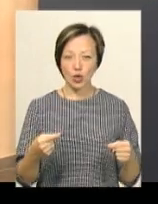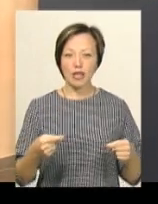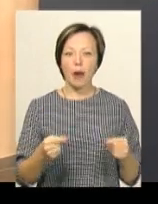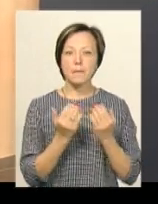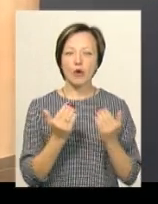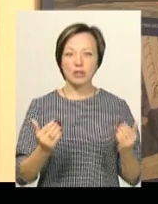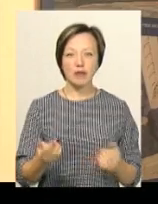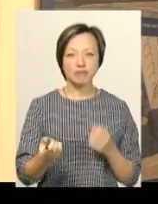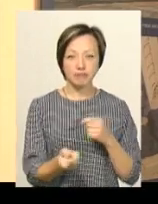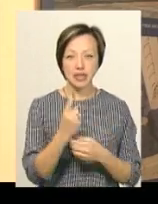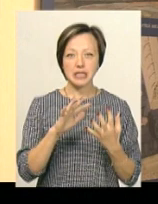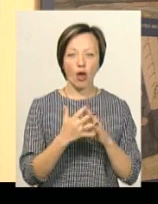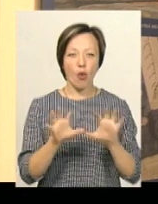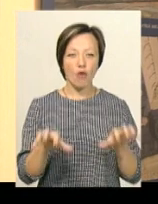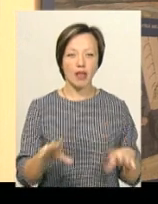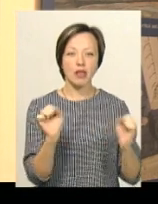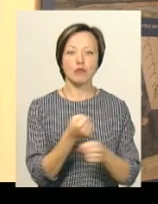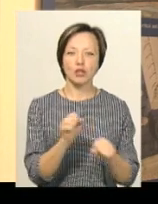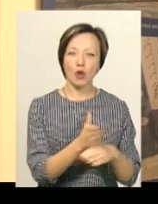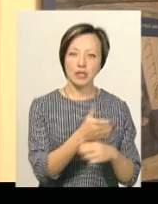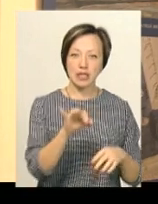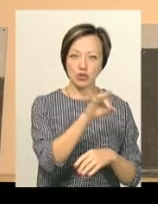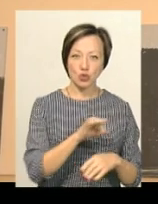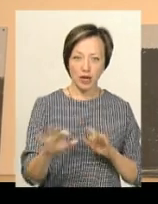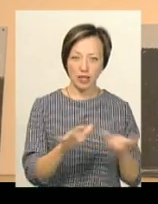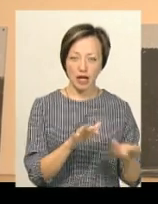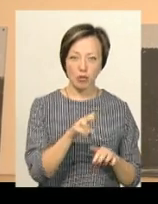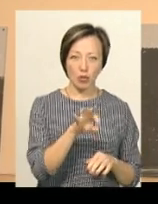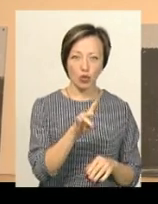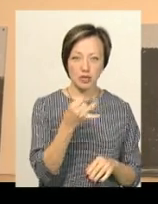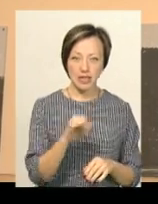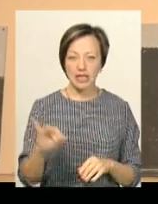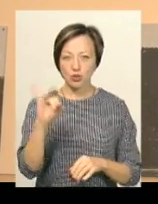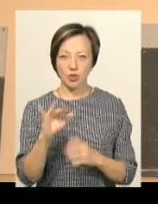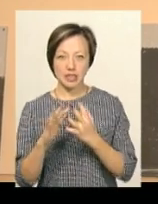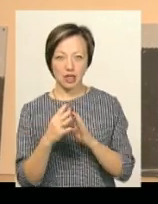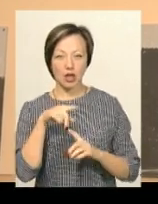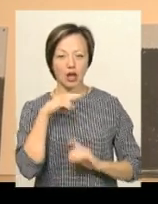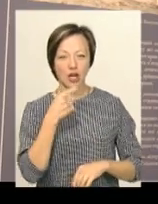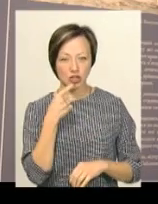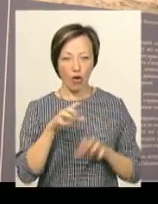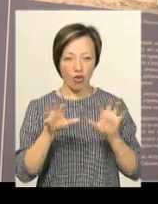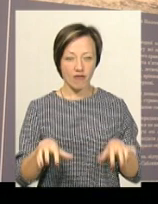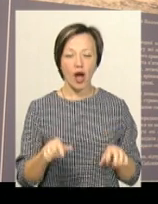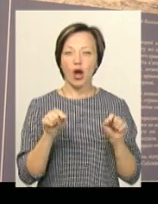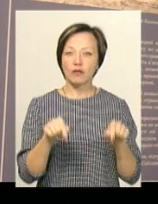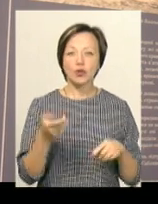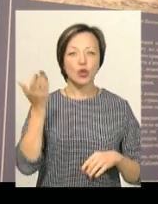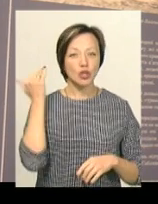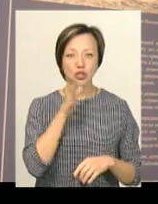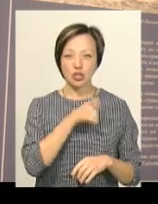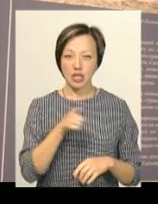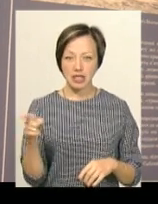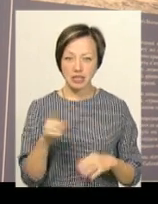Потоцьких прийшла селищному голові, бо неможливо розділити історію діяльності Потоцьких та історію селища, каже Наталя Кондратюк. Саме в той час